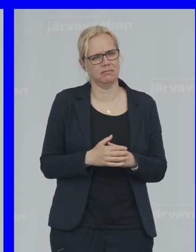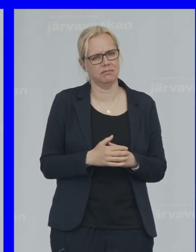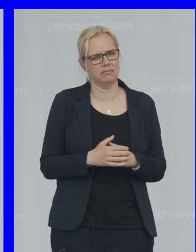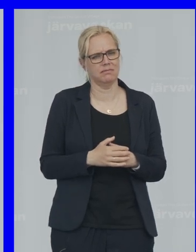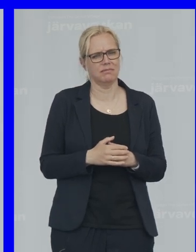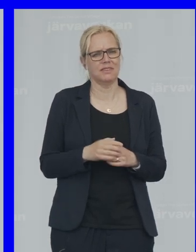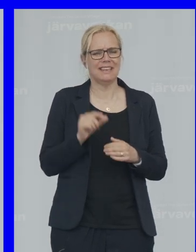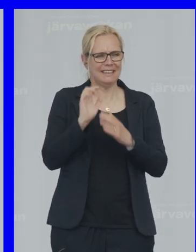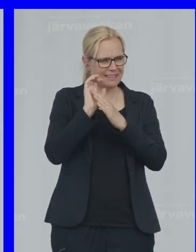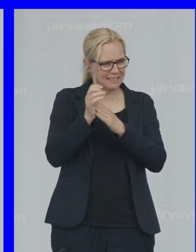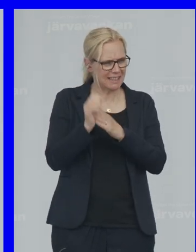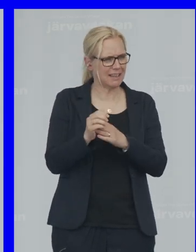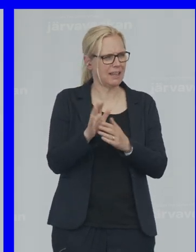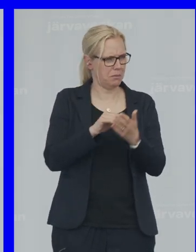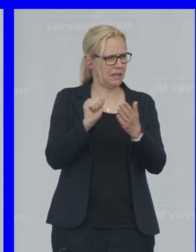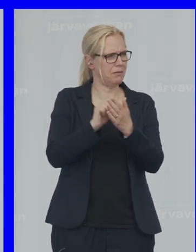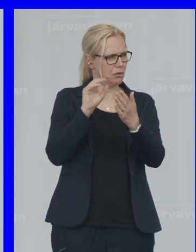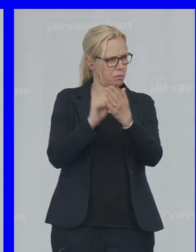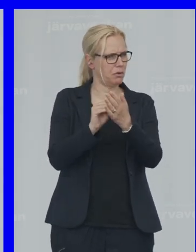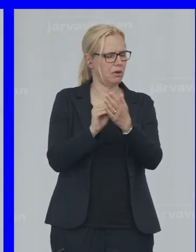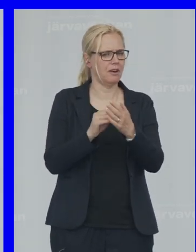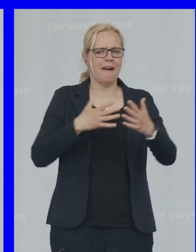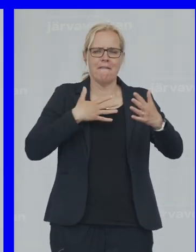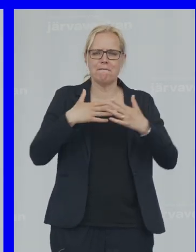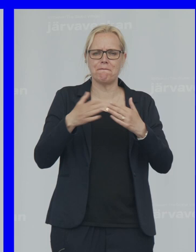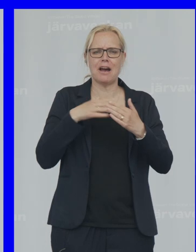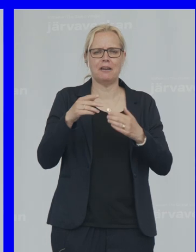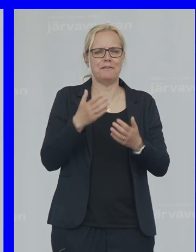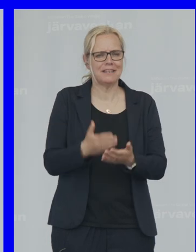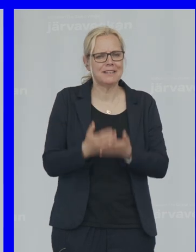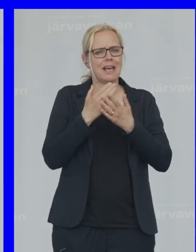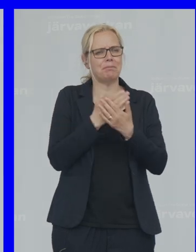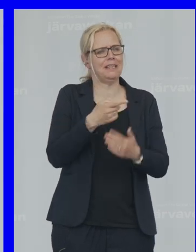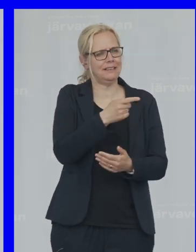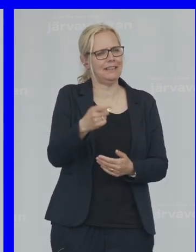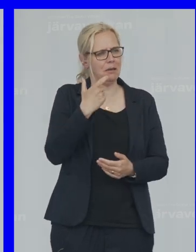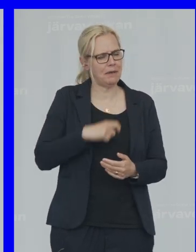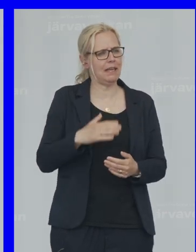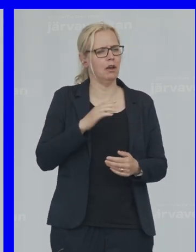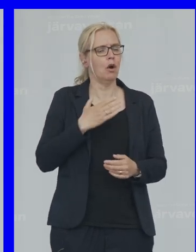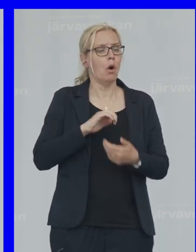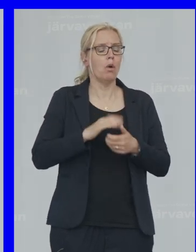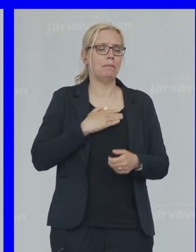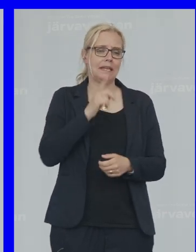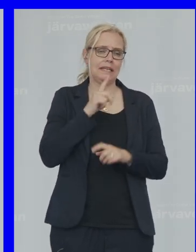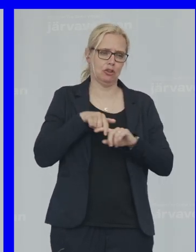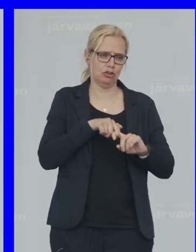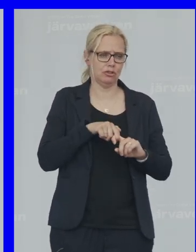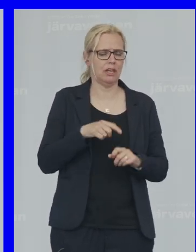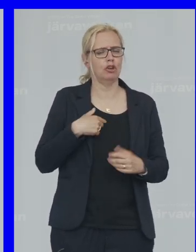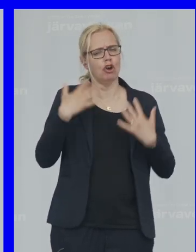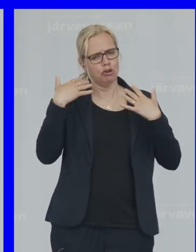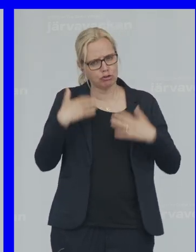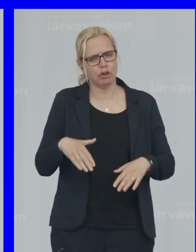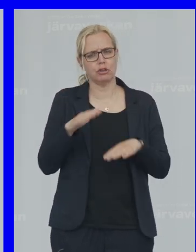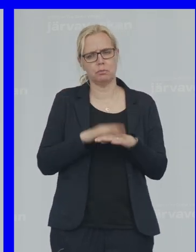Lite senare i brevet Så skriver hon Varför hjälper ni Inte mig Och min lilla syster Jag är trött